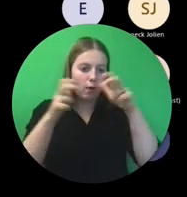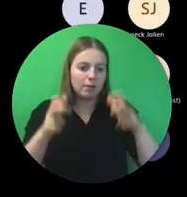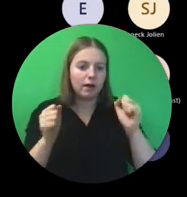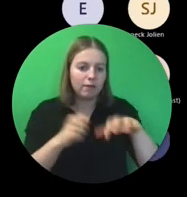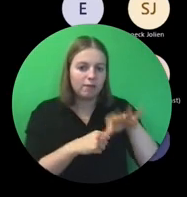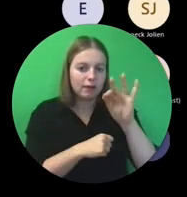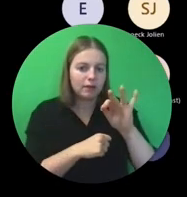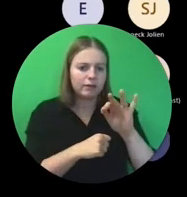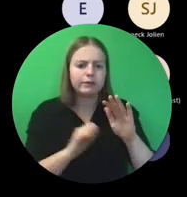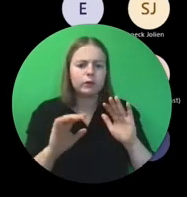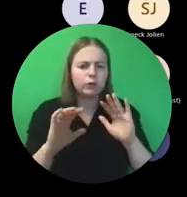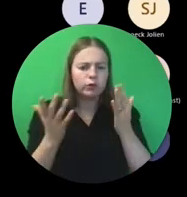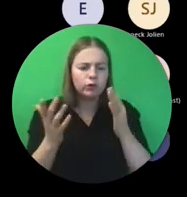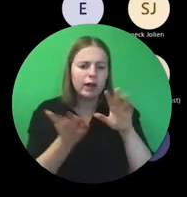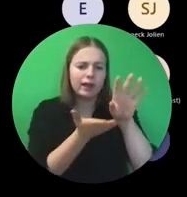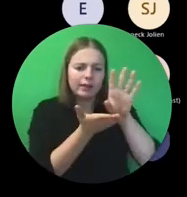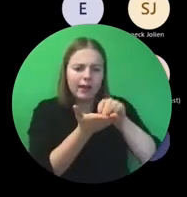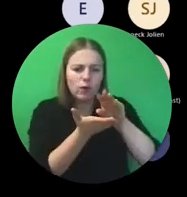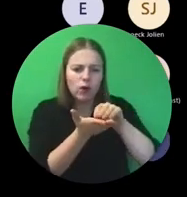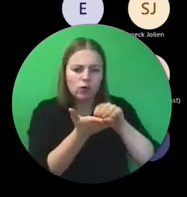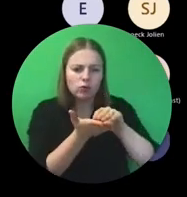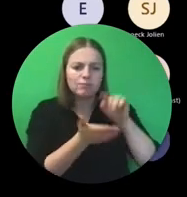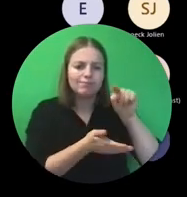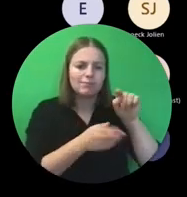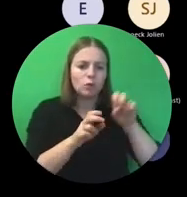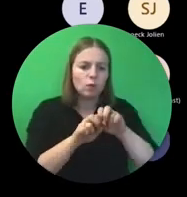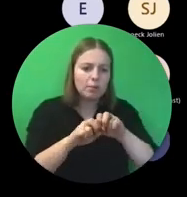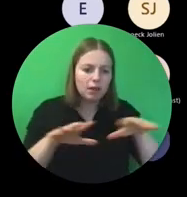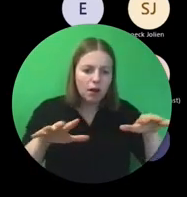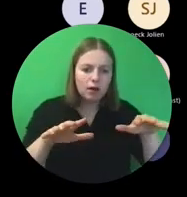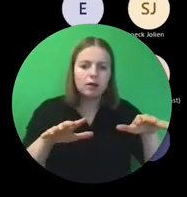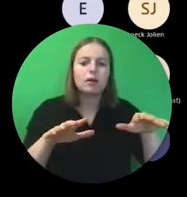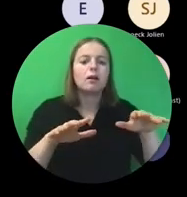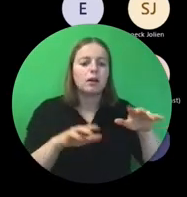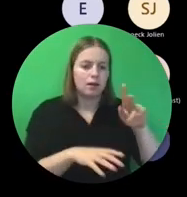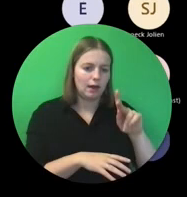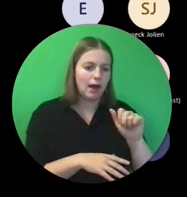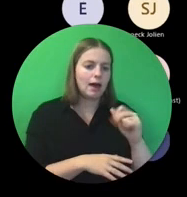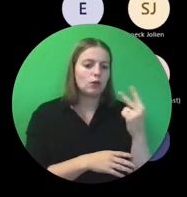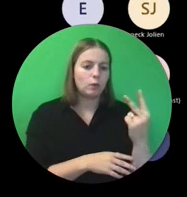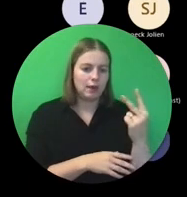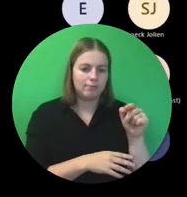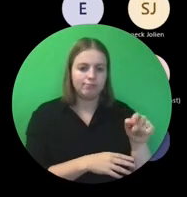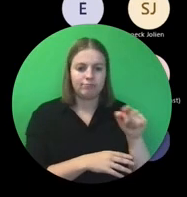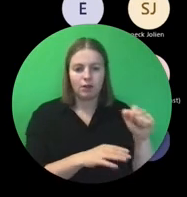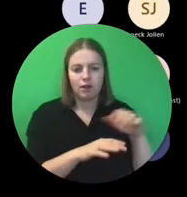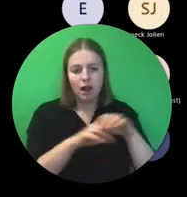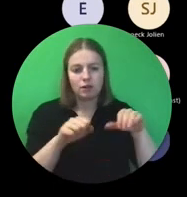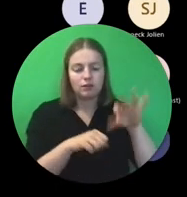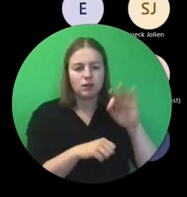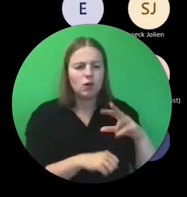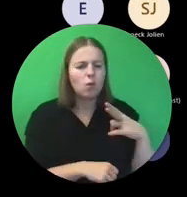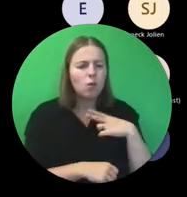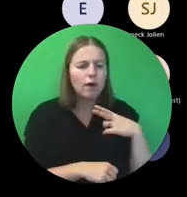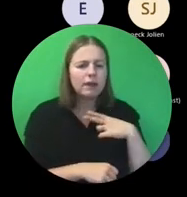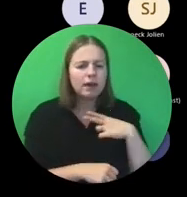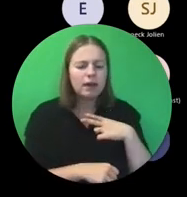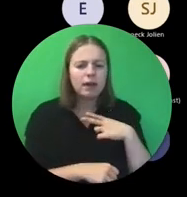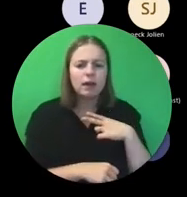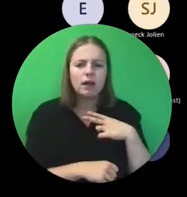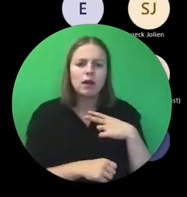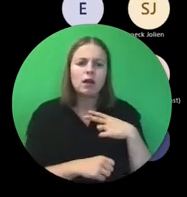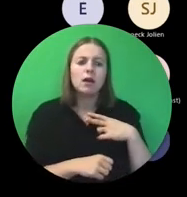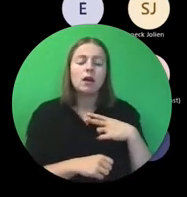Dus onder de downloads, dan webinars, dan KA2 ga je die vinden. Wanneer gaat die er staan? Wel, ik krijg van onze mail